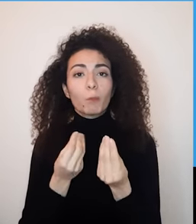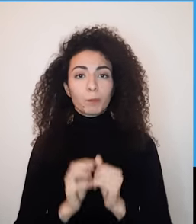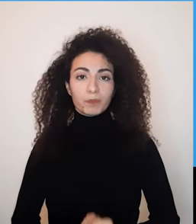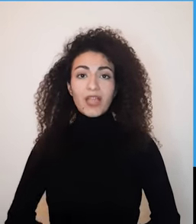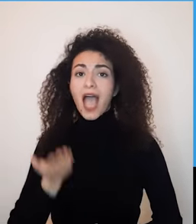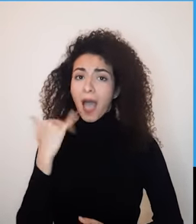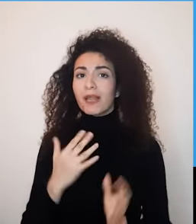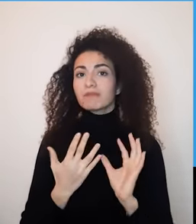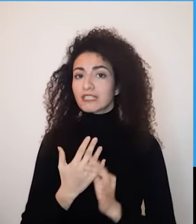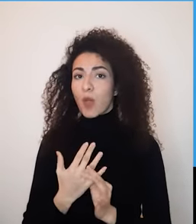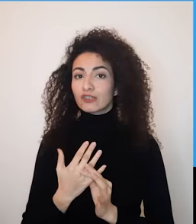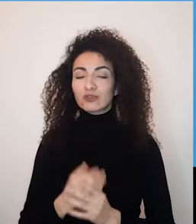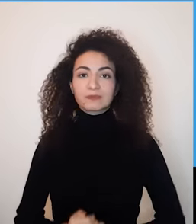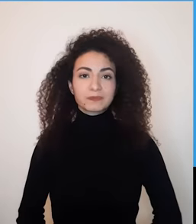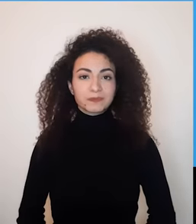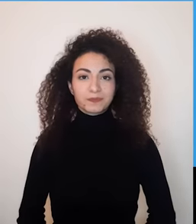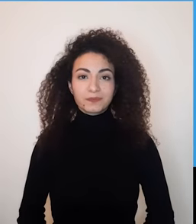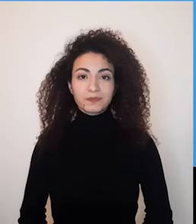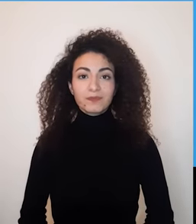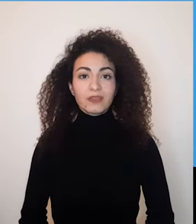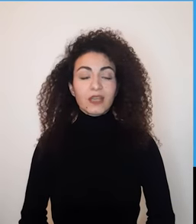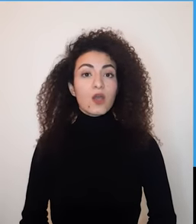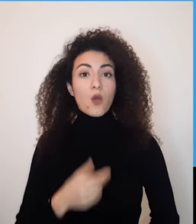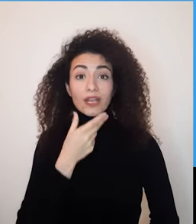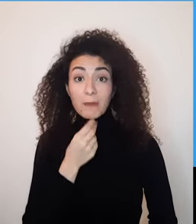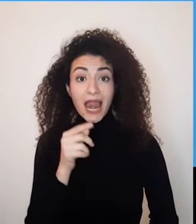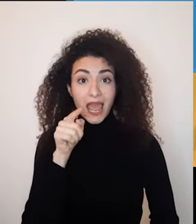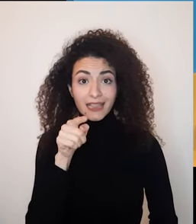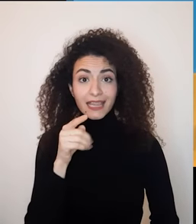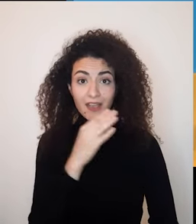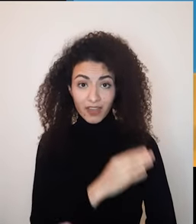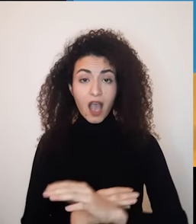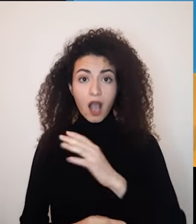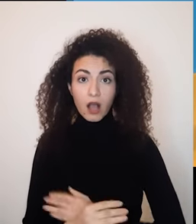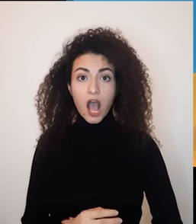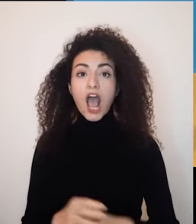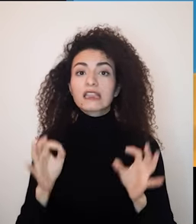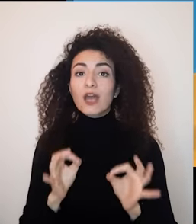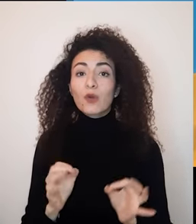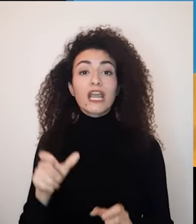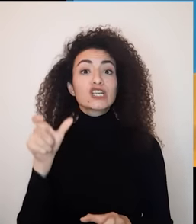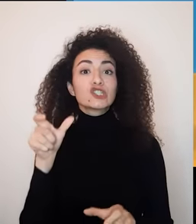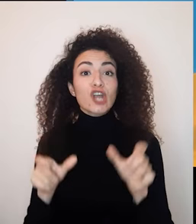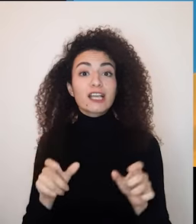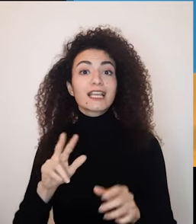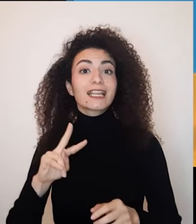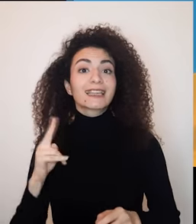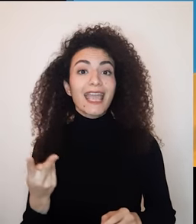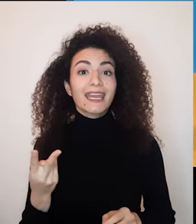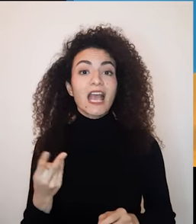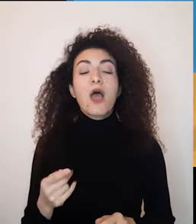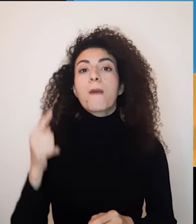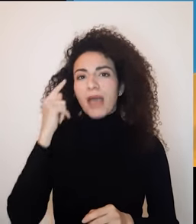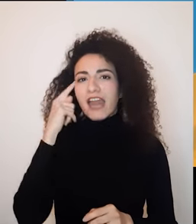ما نتفاجأ ببعض الزواج بأمور أو مواقف ما ترحنها من قبل فيما يخصك كأمرأ ذات إعاقة لابد